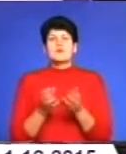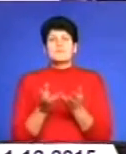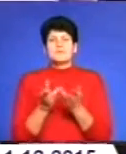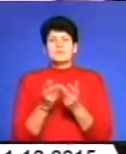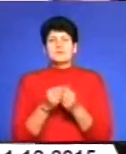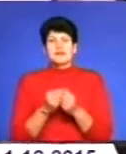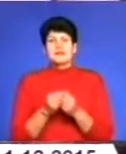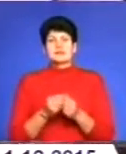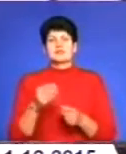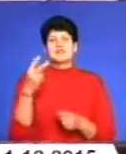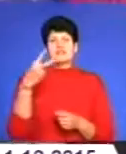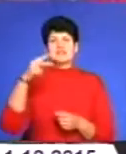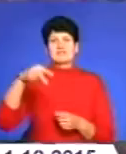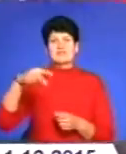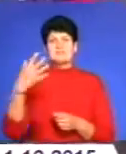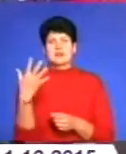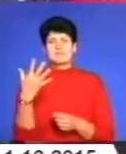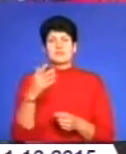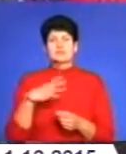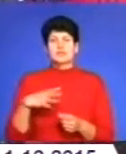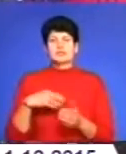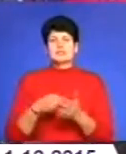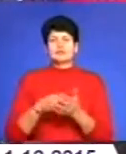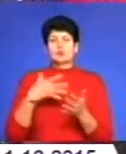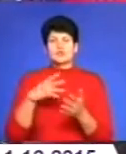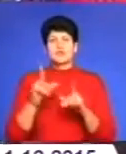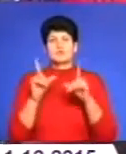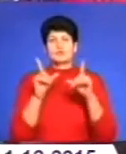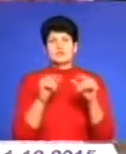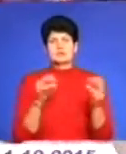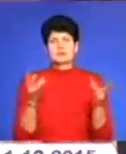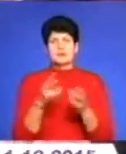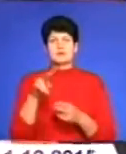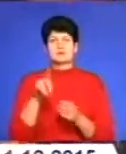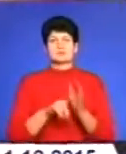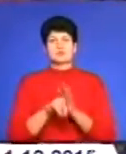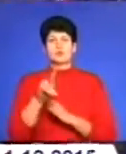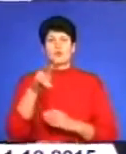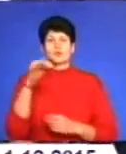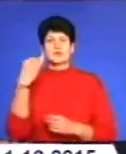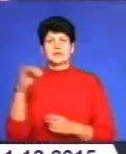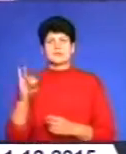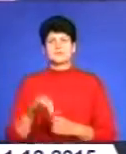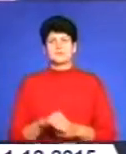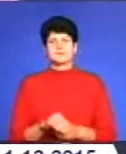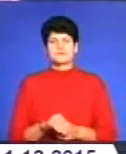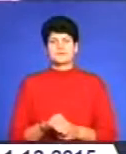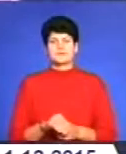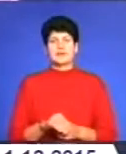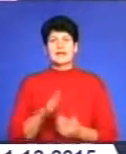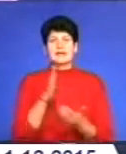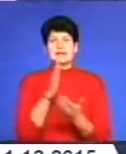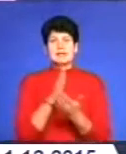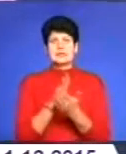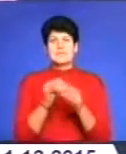вигідний тариф – 2,25. Чекати здорожчання проїзду жителям обласного центру варто з лютого. Є підняття